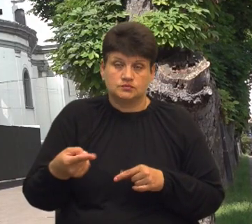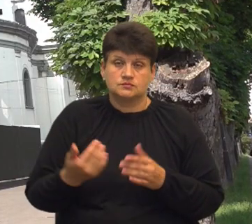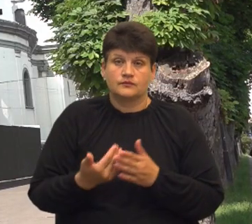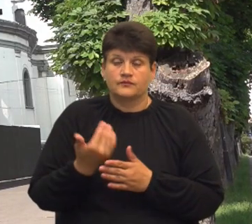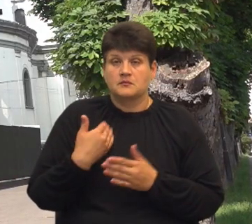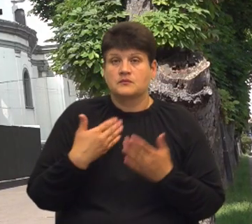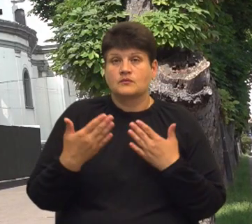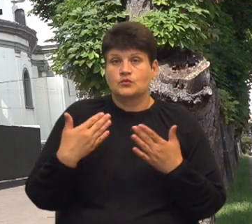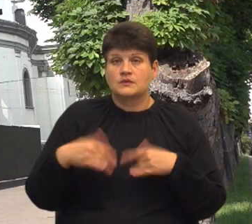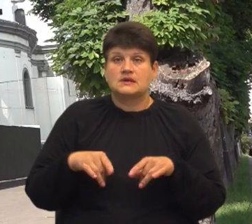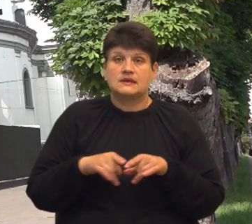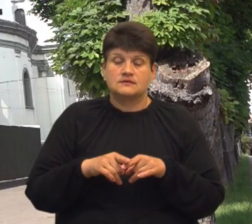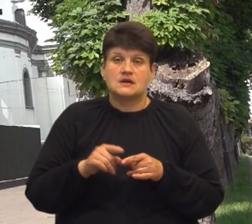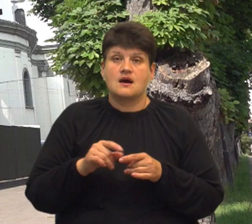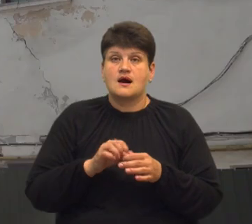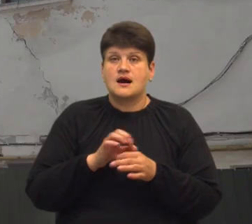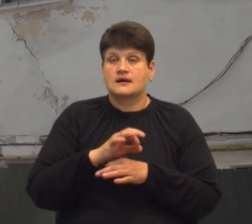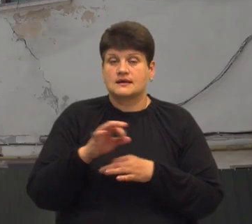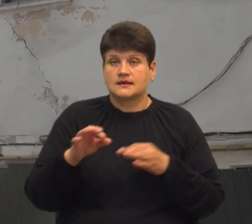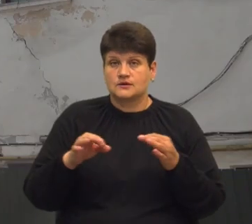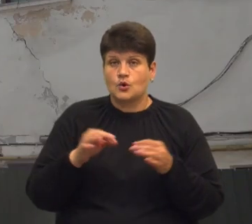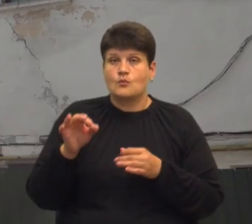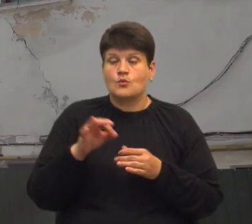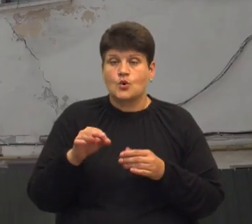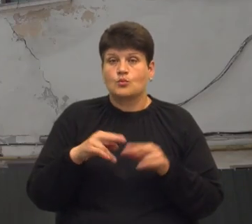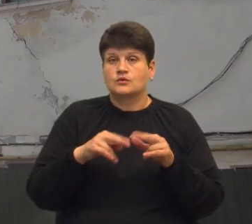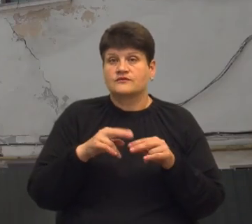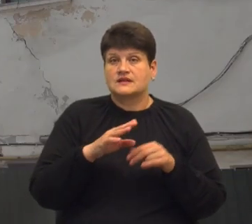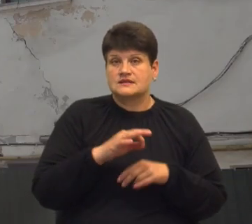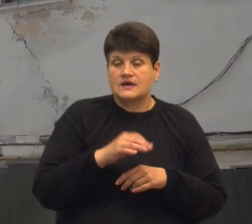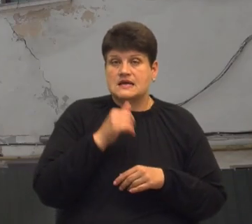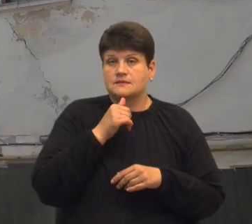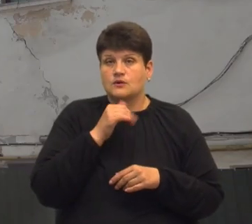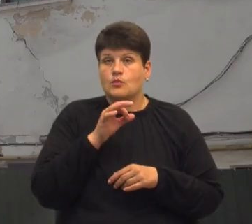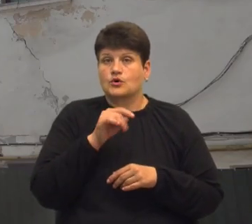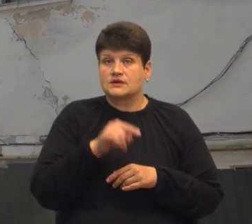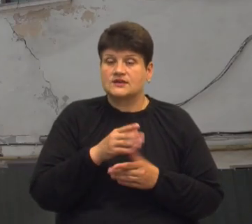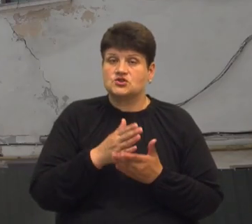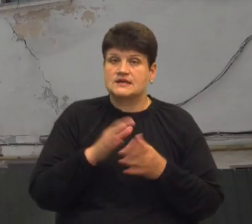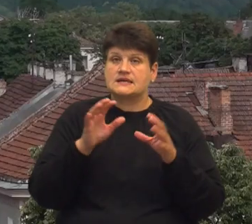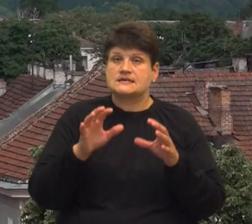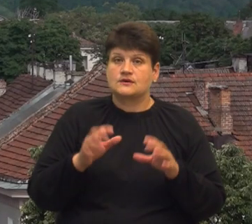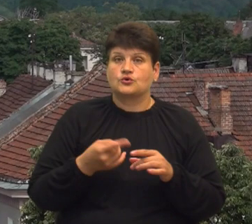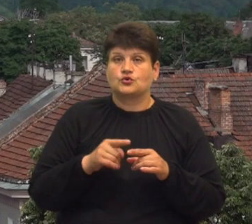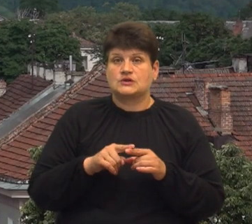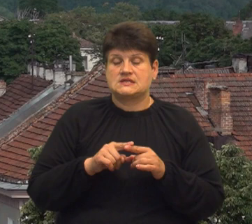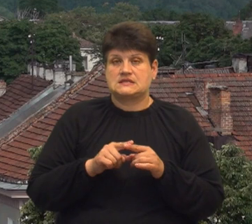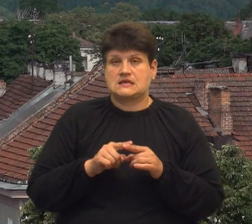поспілкуємось також із архітектором про хід будівництва, а ще з експертом про те, чи є законною ця реконструкція.